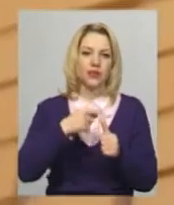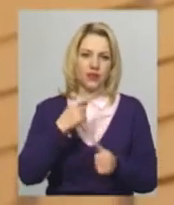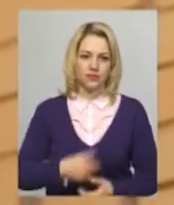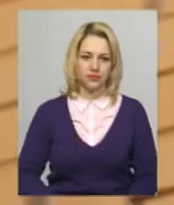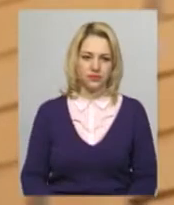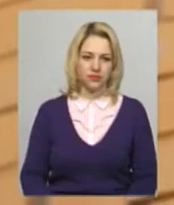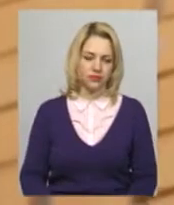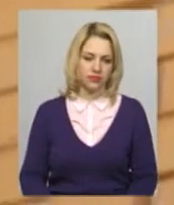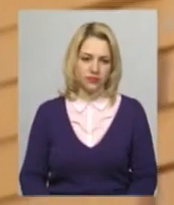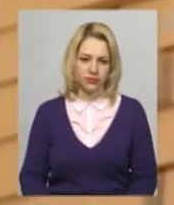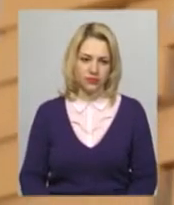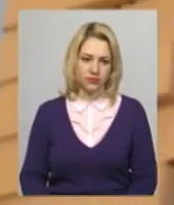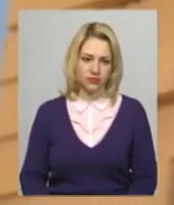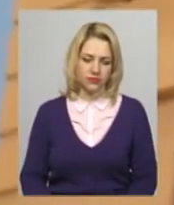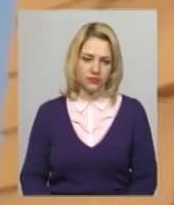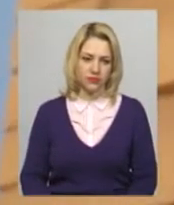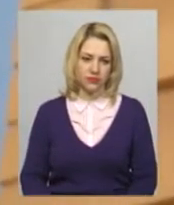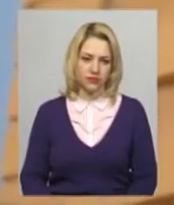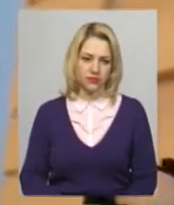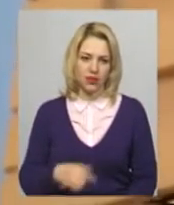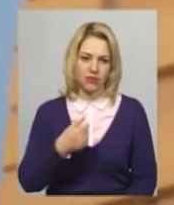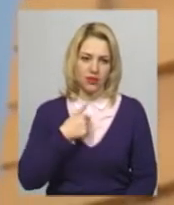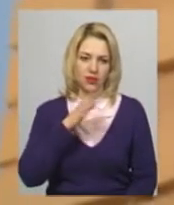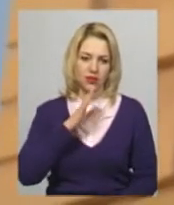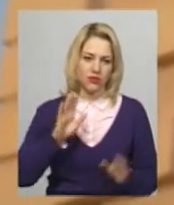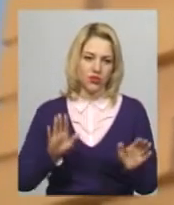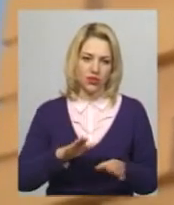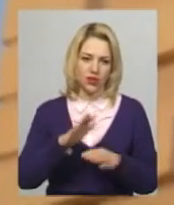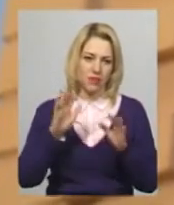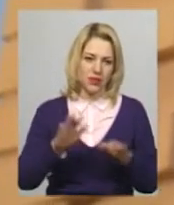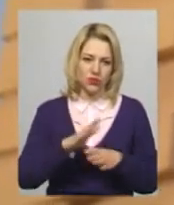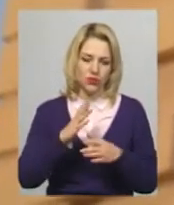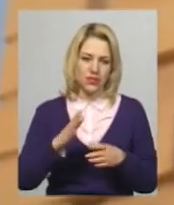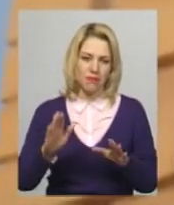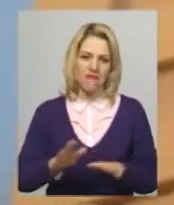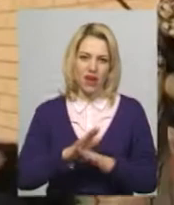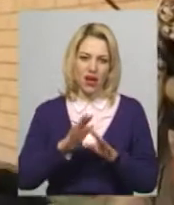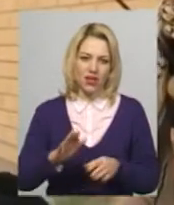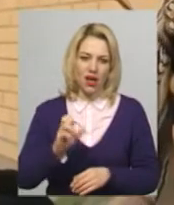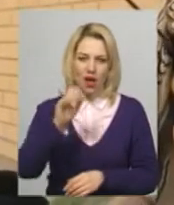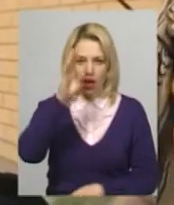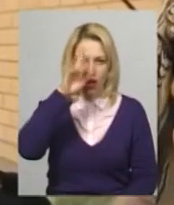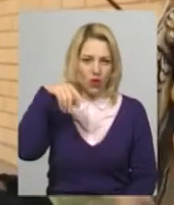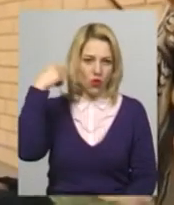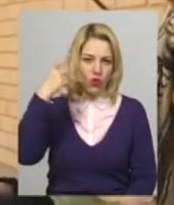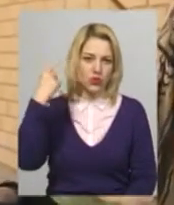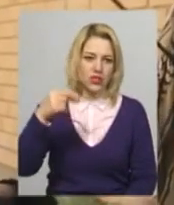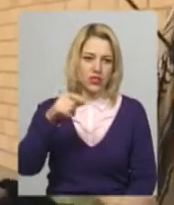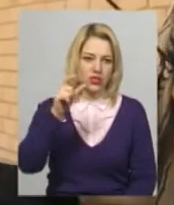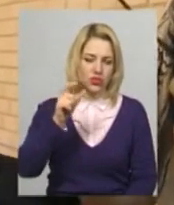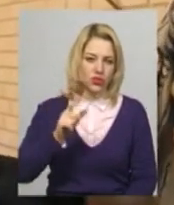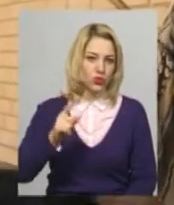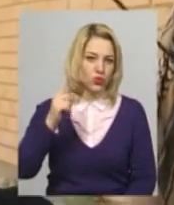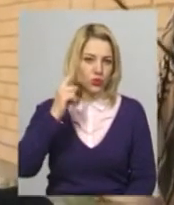пісню співає, а козак чує